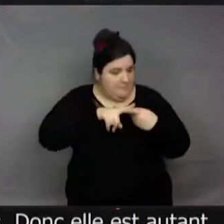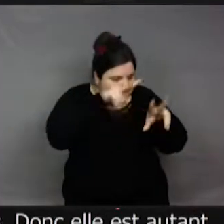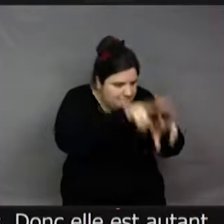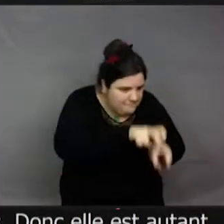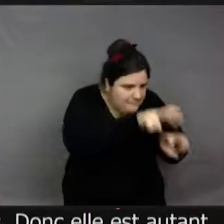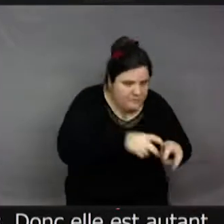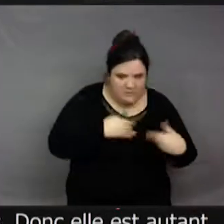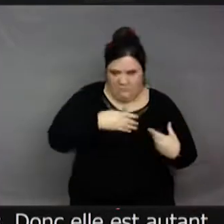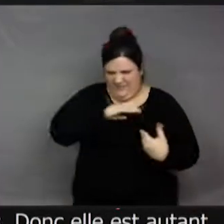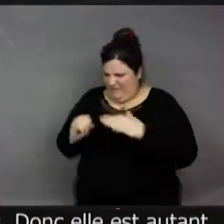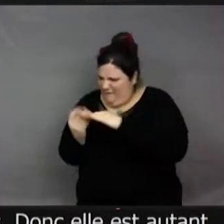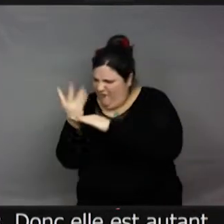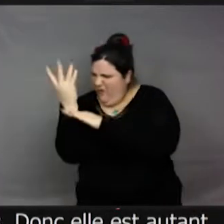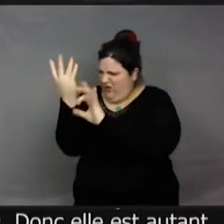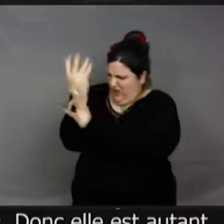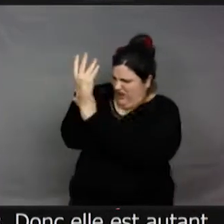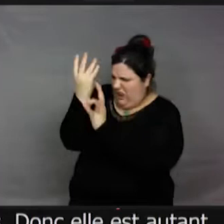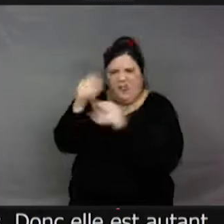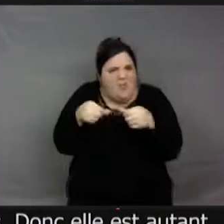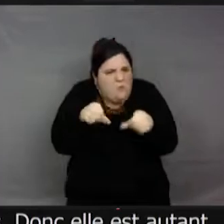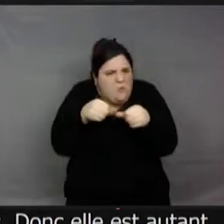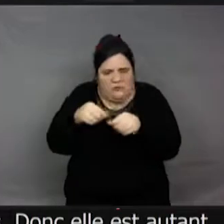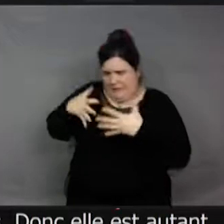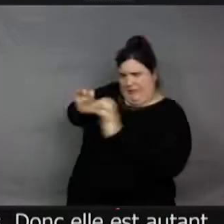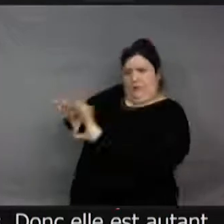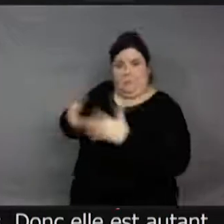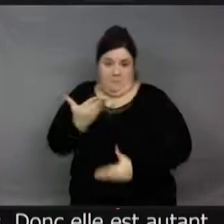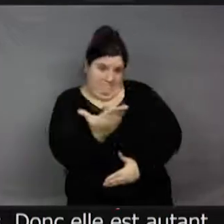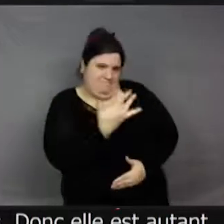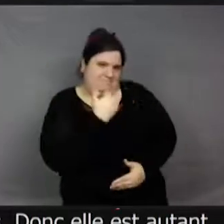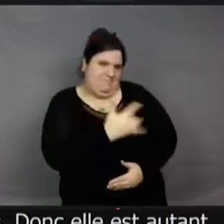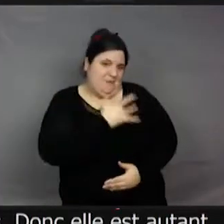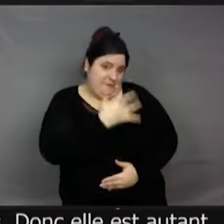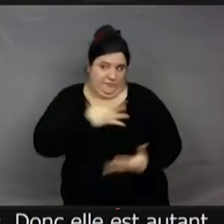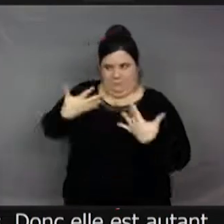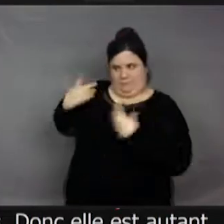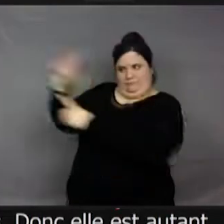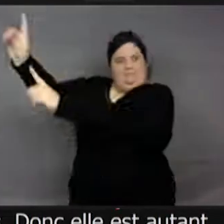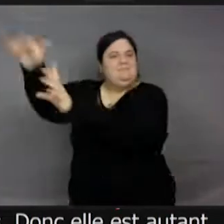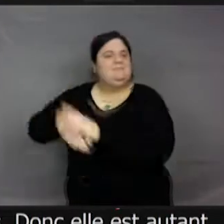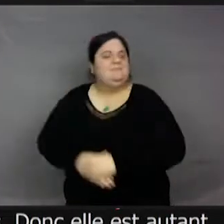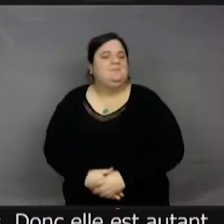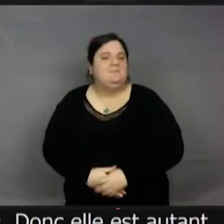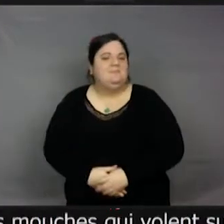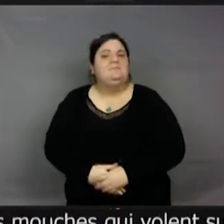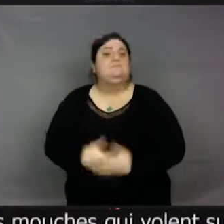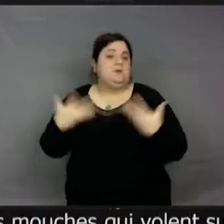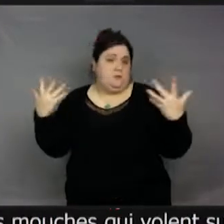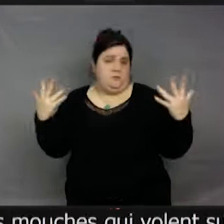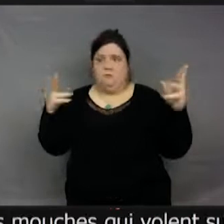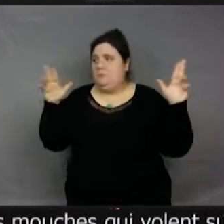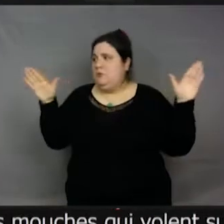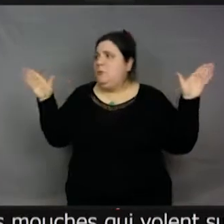mouches qui volent sur place dans les jardins. Vous voyez qu'elles sont assez petites, qui font un petit vol sur place dans les jardins où elles viennent